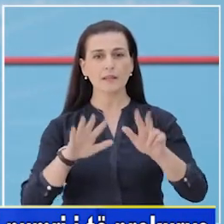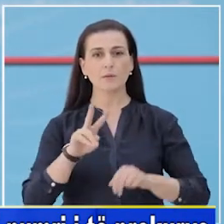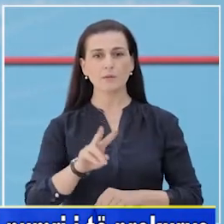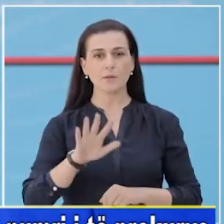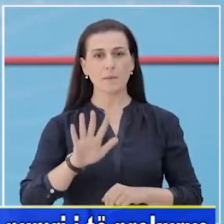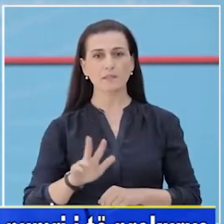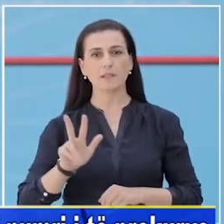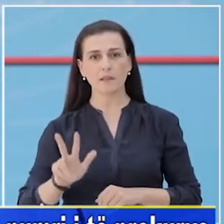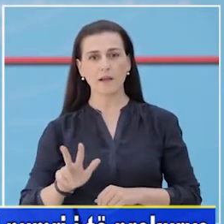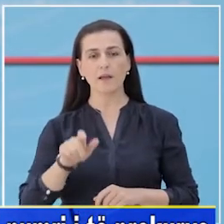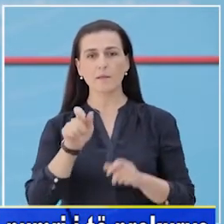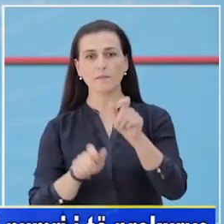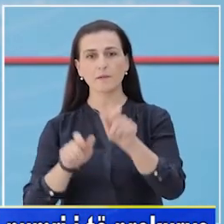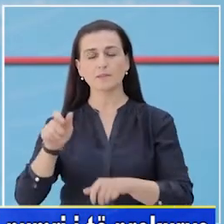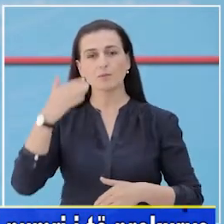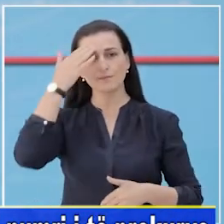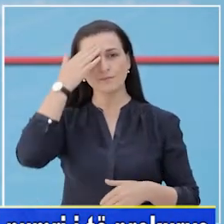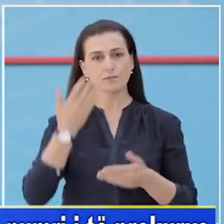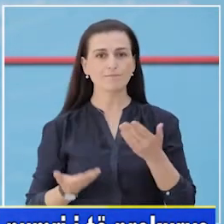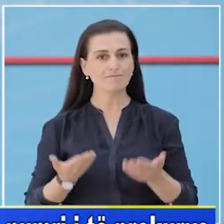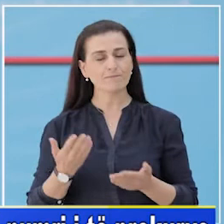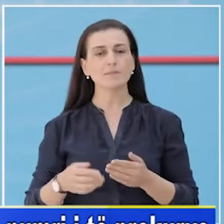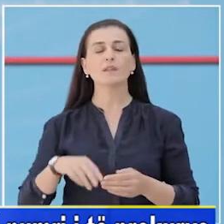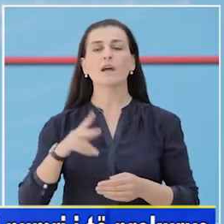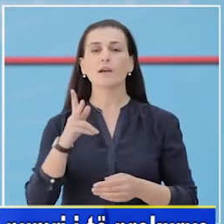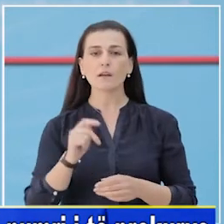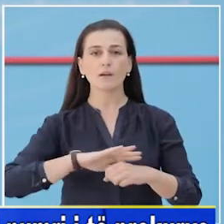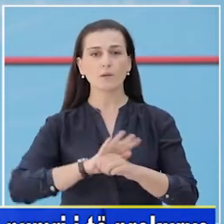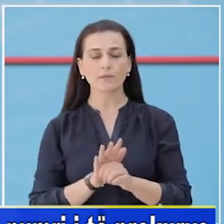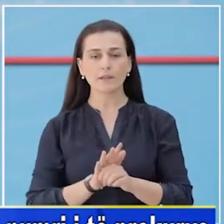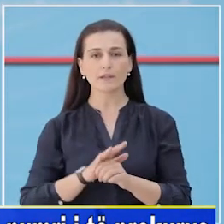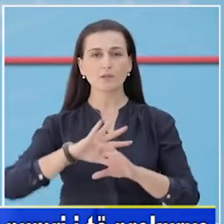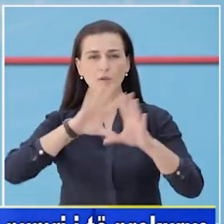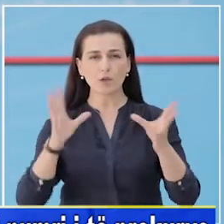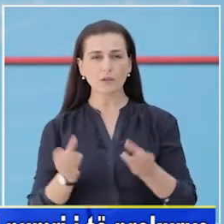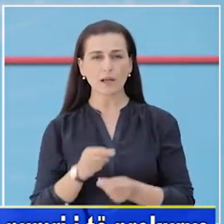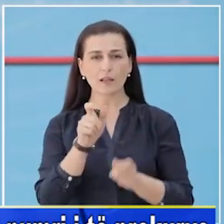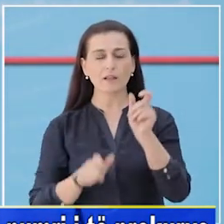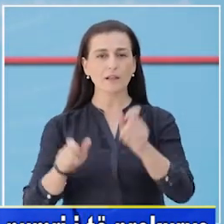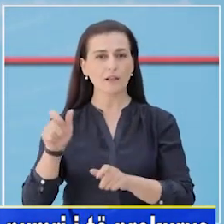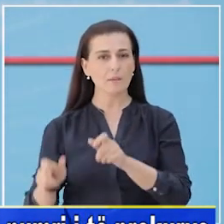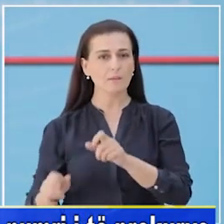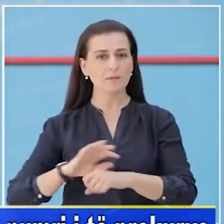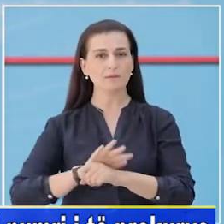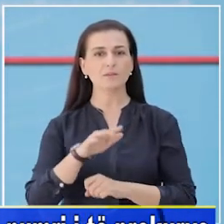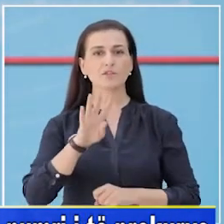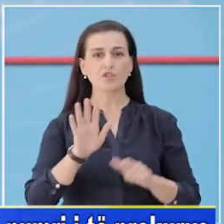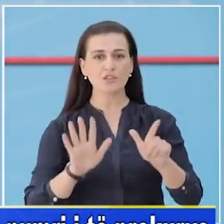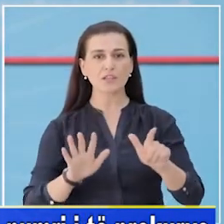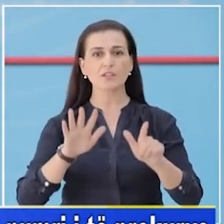.253 raste të dëshuara dhe bretyre janë konfirmuar pozitiv me COVID-19,